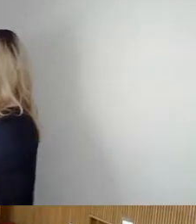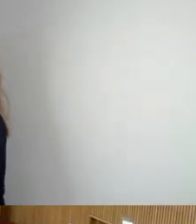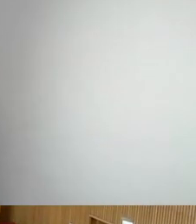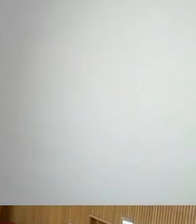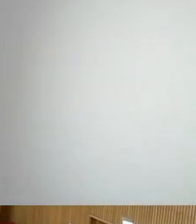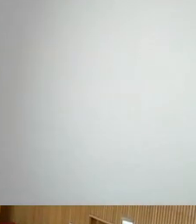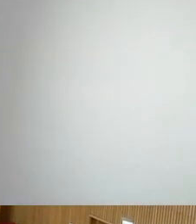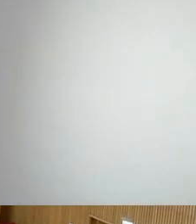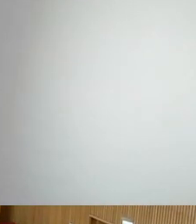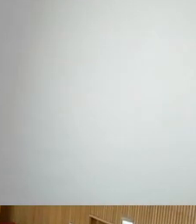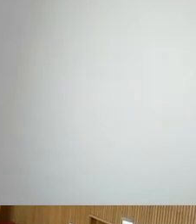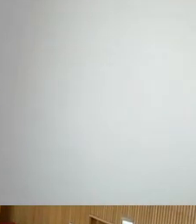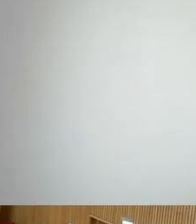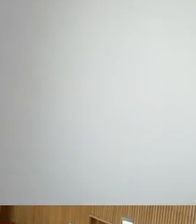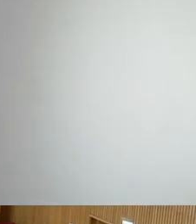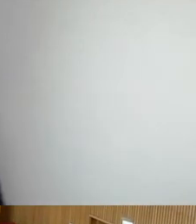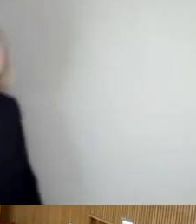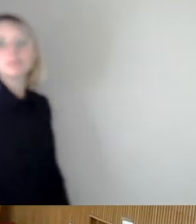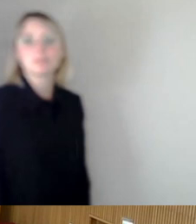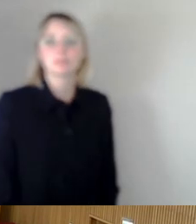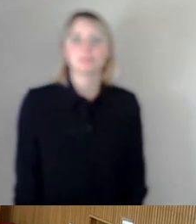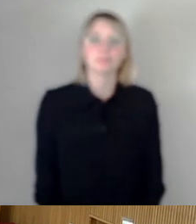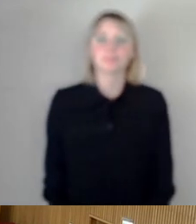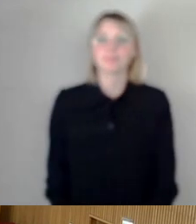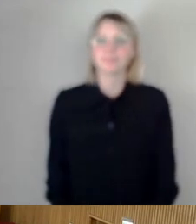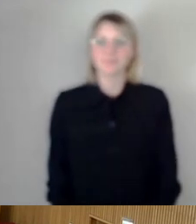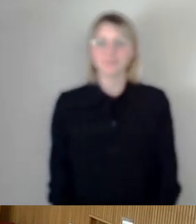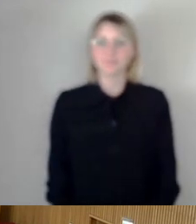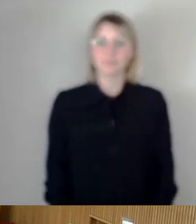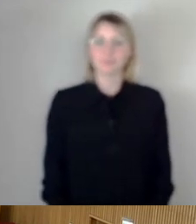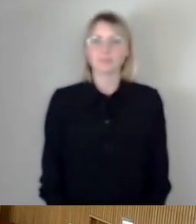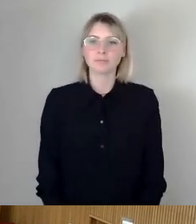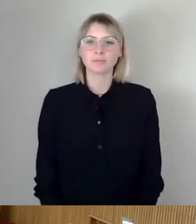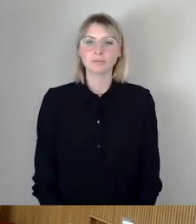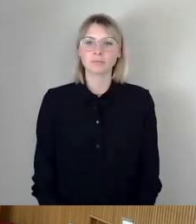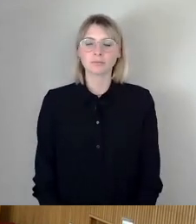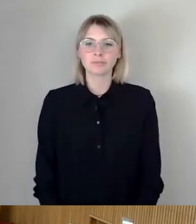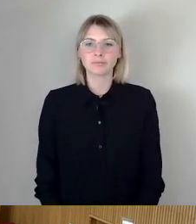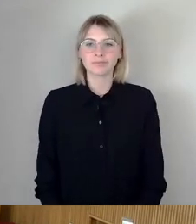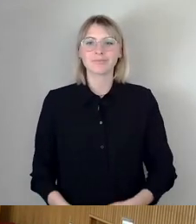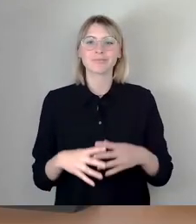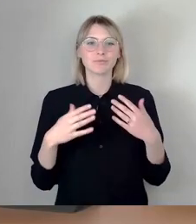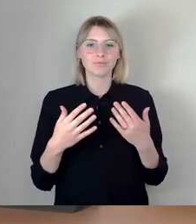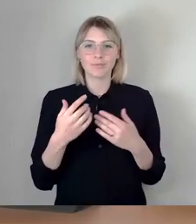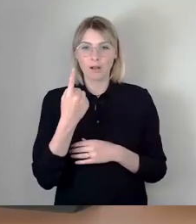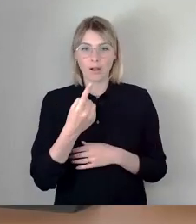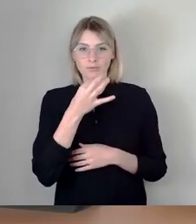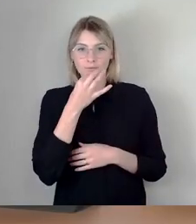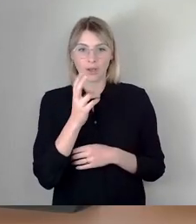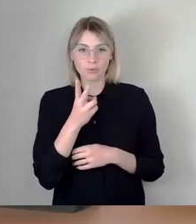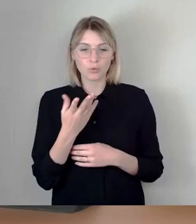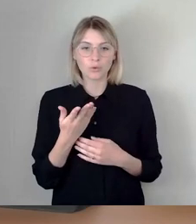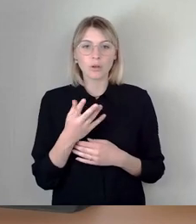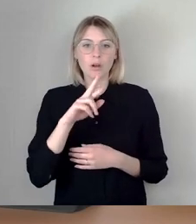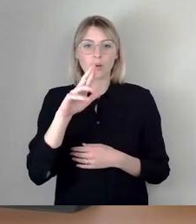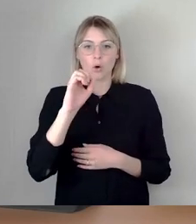So, und dann habe ich noch eine Frage. Romy Heinig. Ist Romy Heinig da? Weil mir